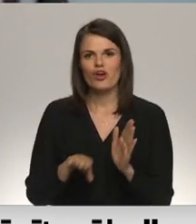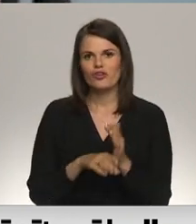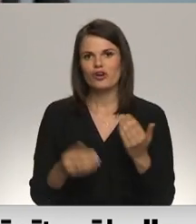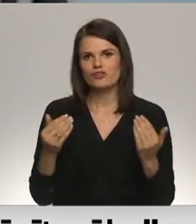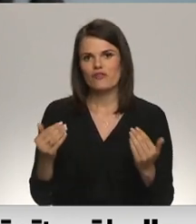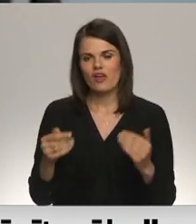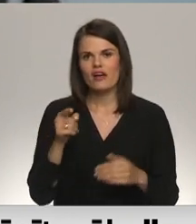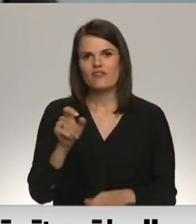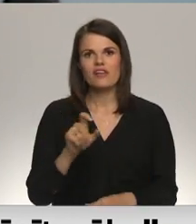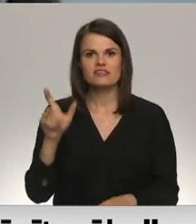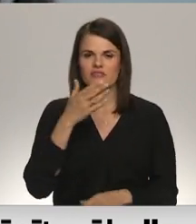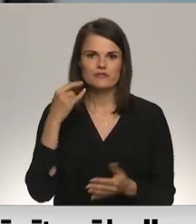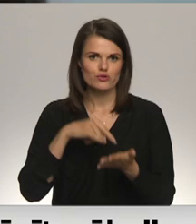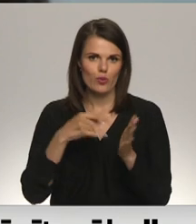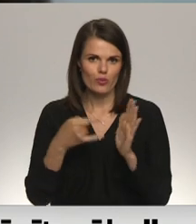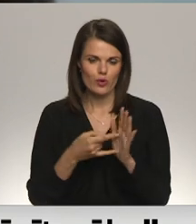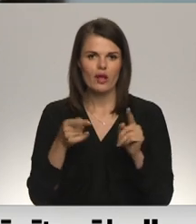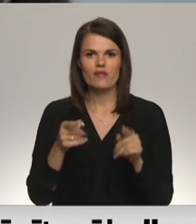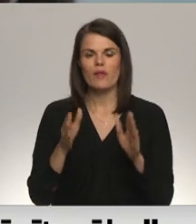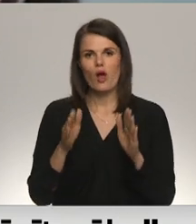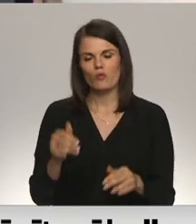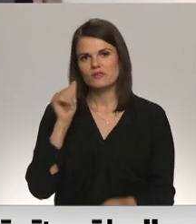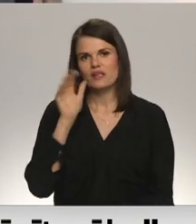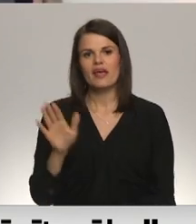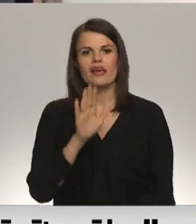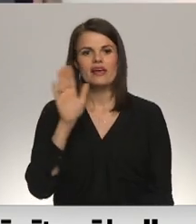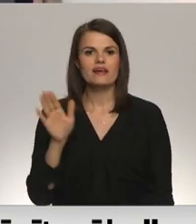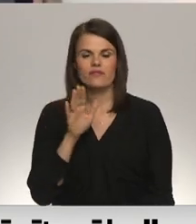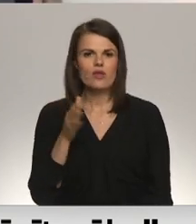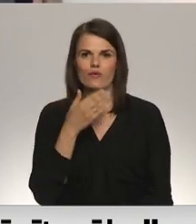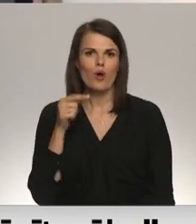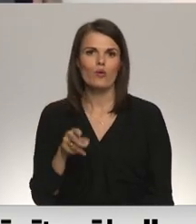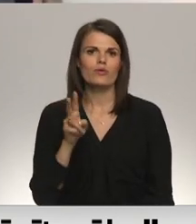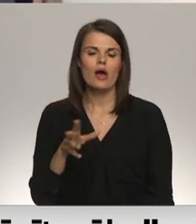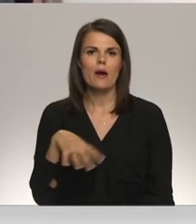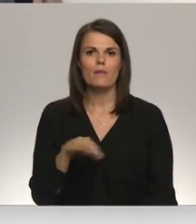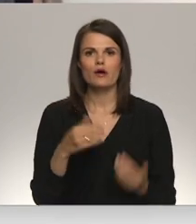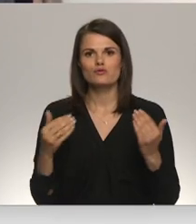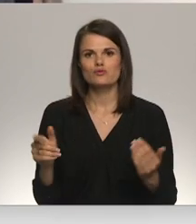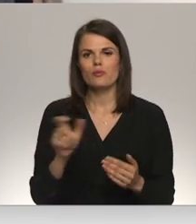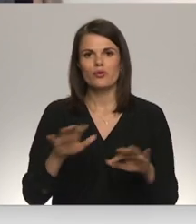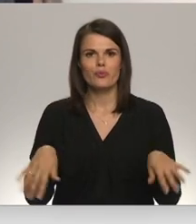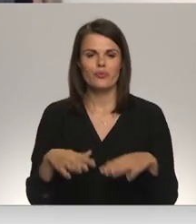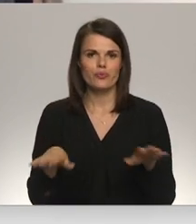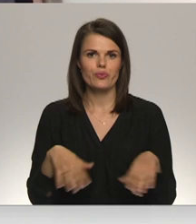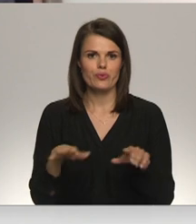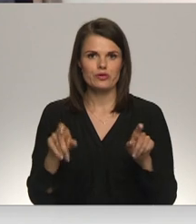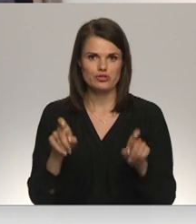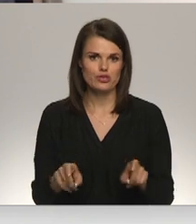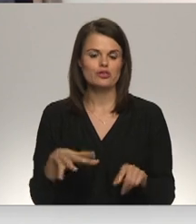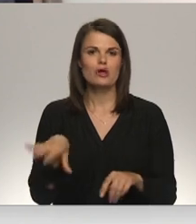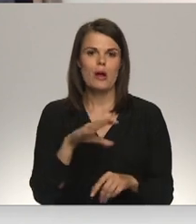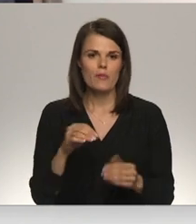tagad tas vairs nav projekts, tagad tā būs ikdiena. Nav tā, ka mēs esam šobrīd pie tukša galda. Mēs